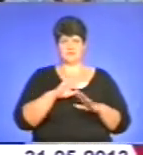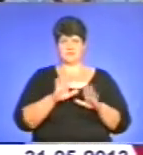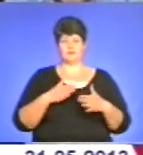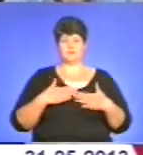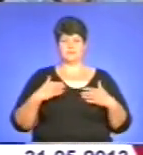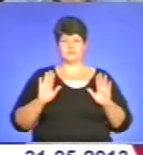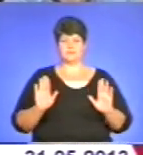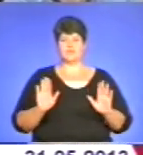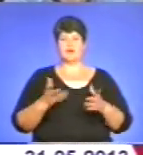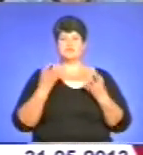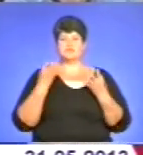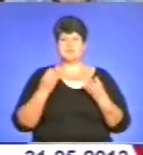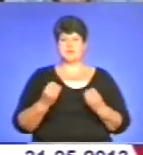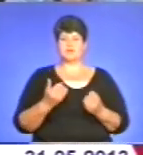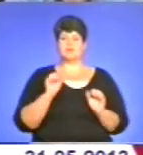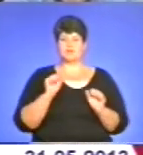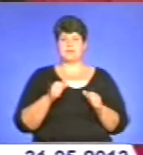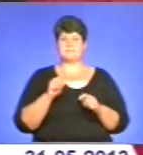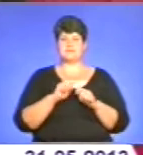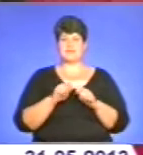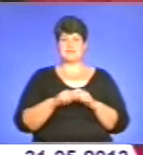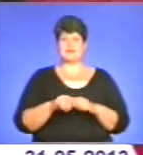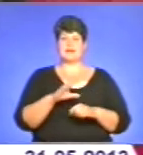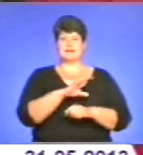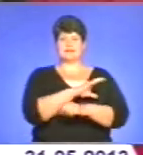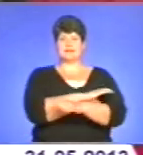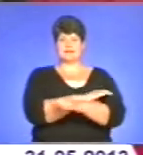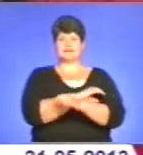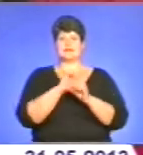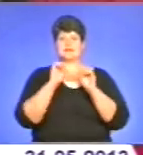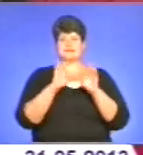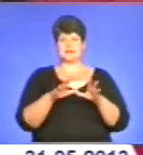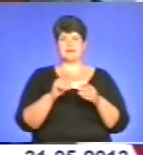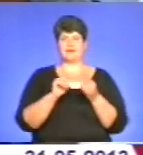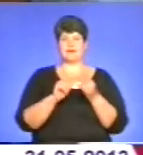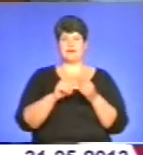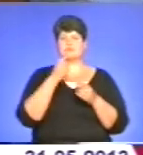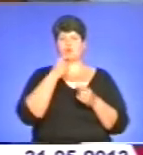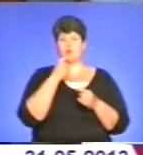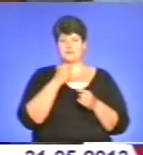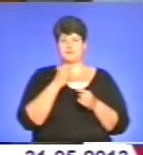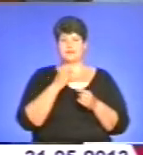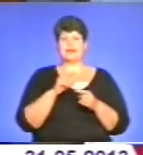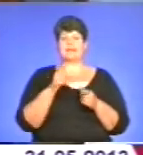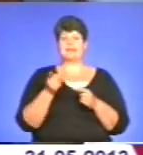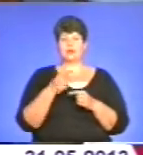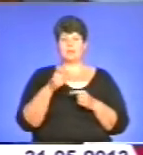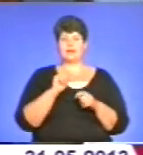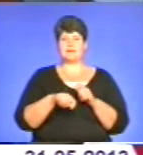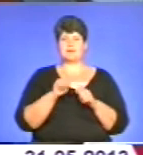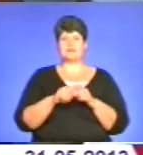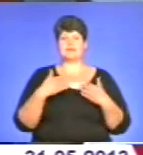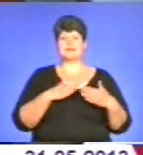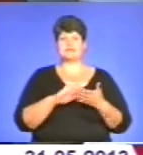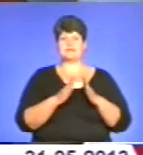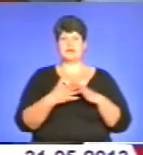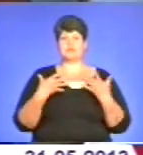А ще охочі під час акції могли перевірити артеріальний тиск та здати аналіз крові. Тернополяни охочо перевіряють стан свого здоров'я,